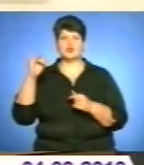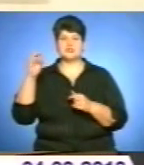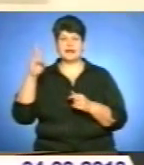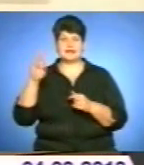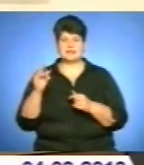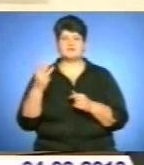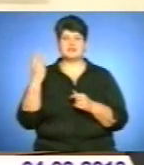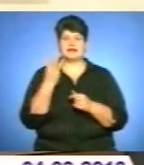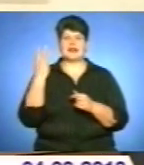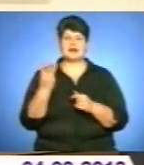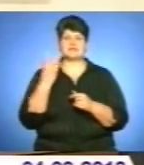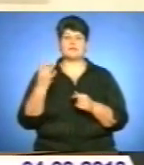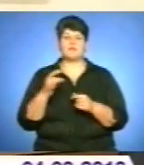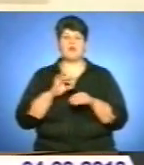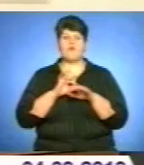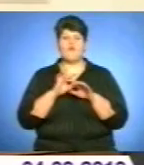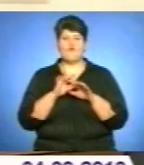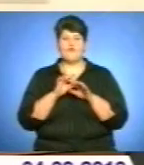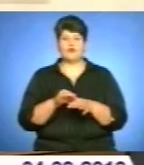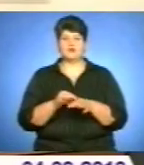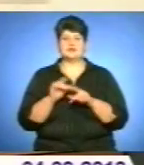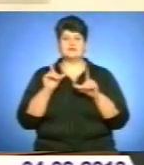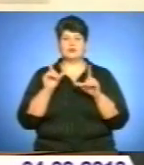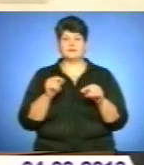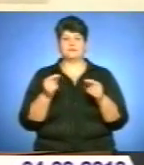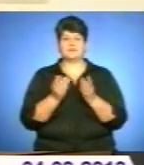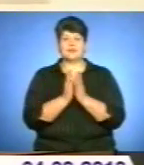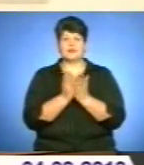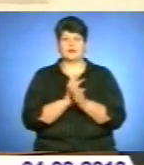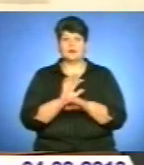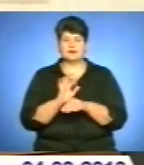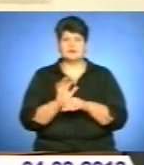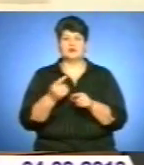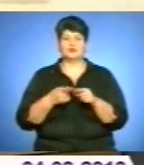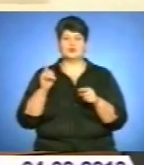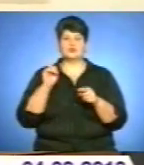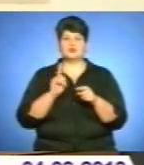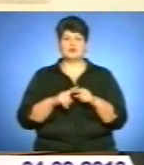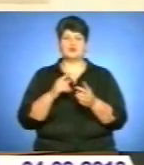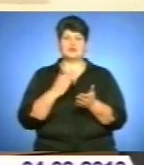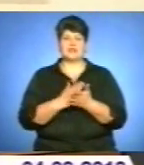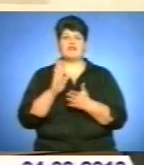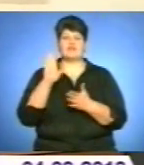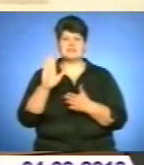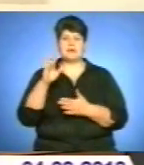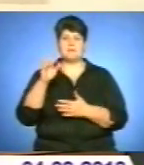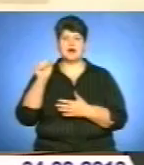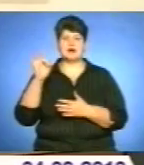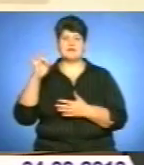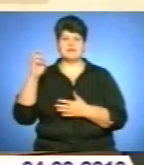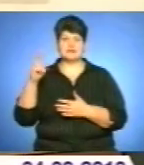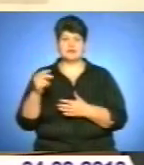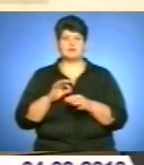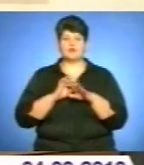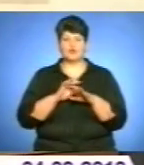проводили всеукорінські конференції з виходом наукових збірників. До цього належать і Василь Барвінський, ми також дві конференції